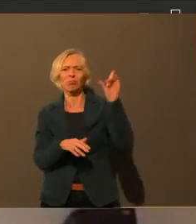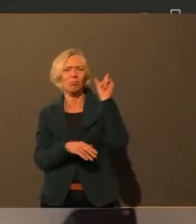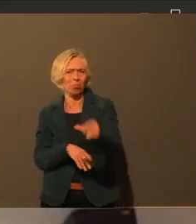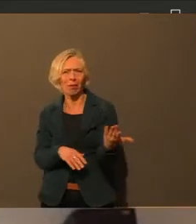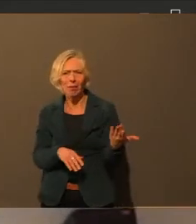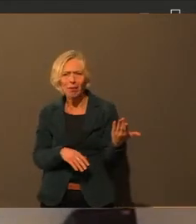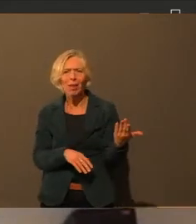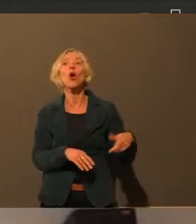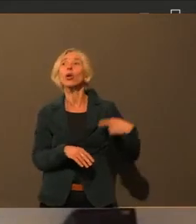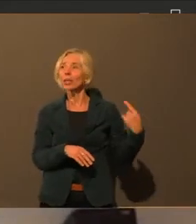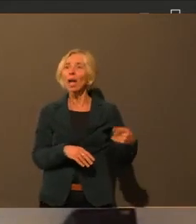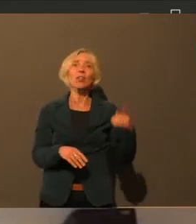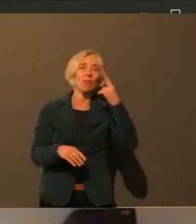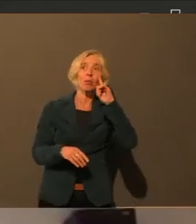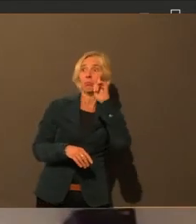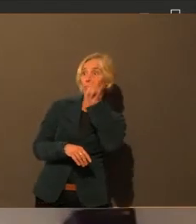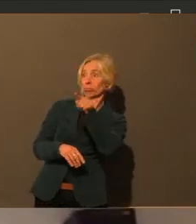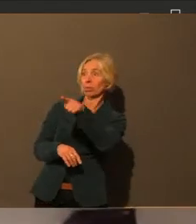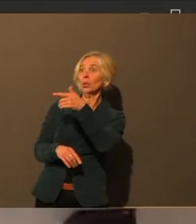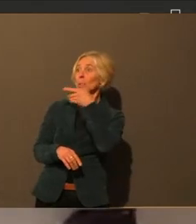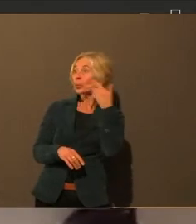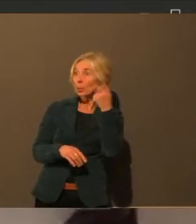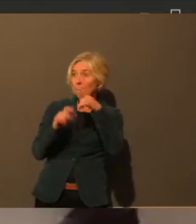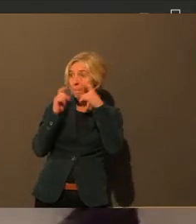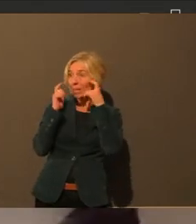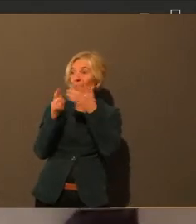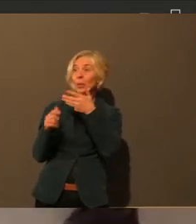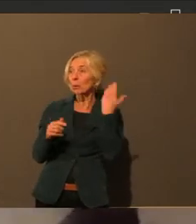an die Personen verteilen, die eben keine Maske haben.